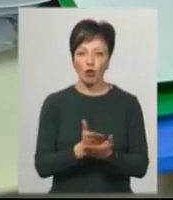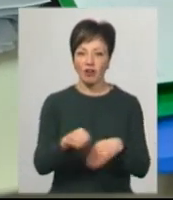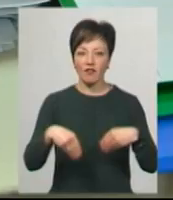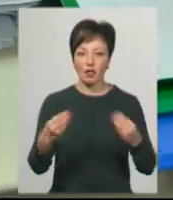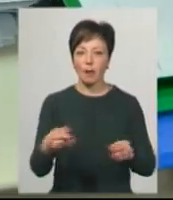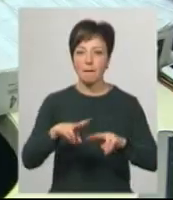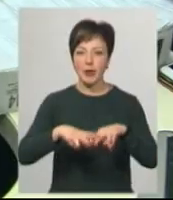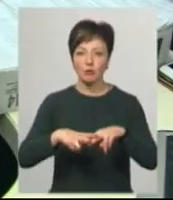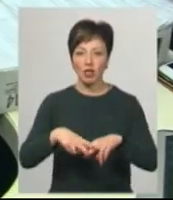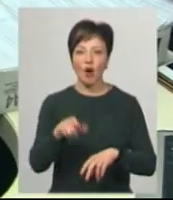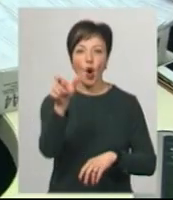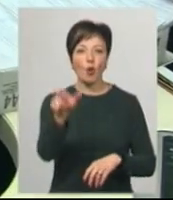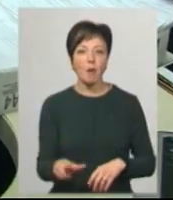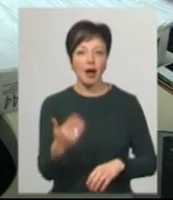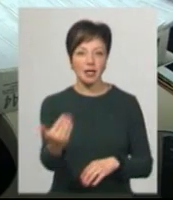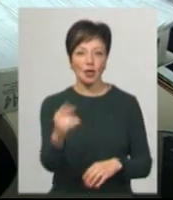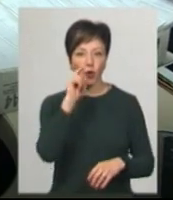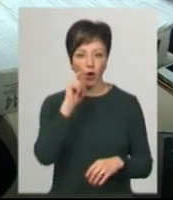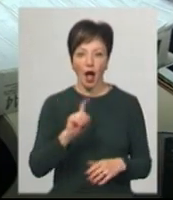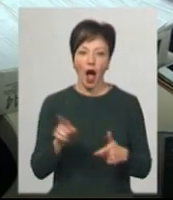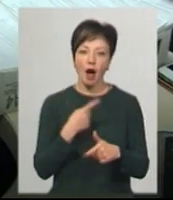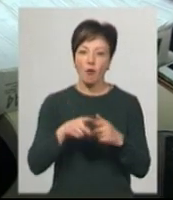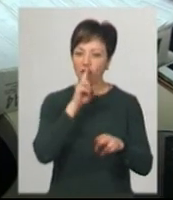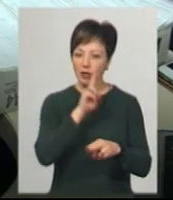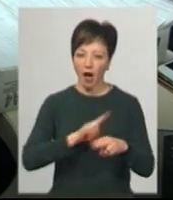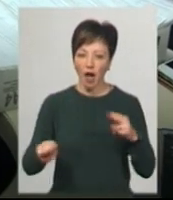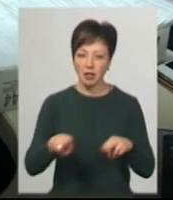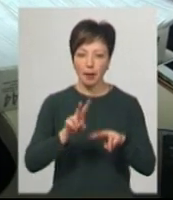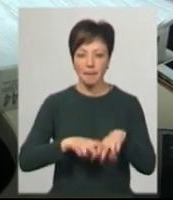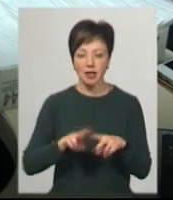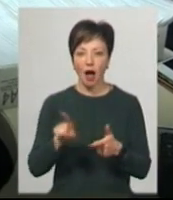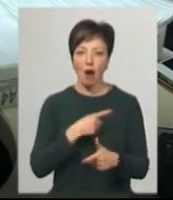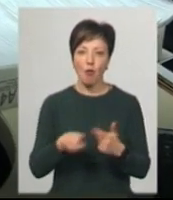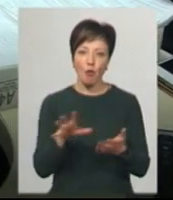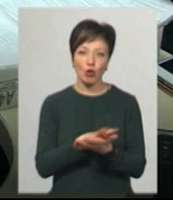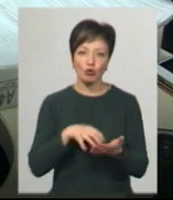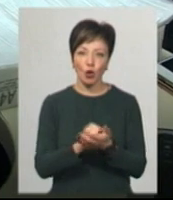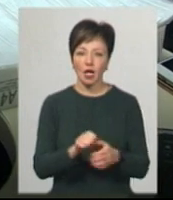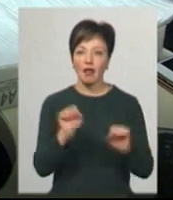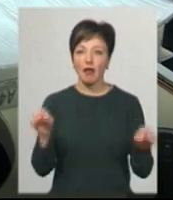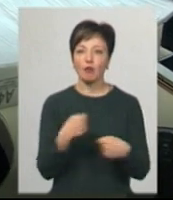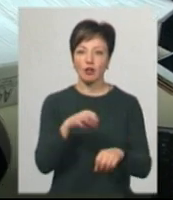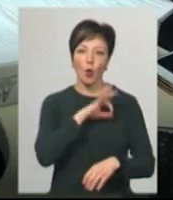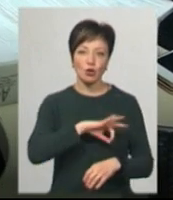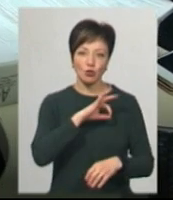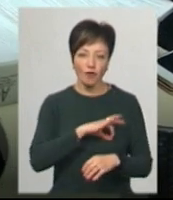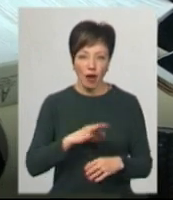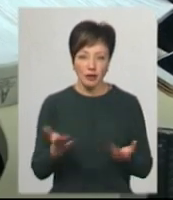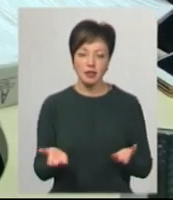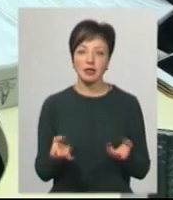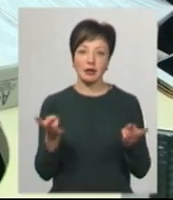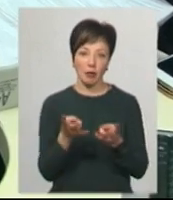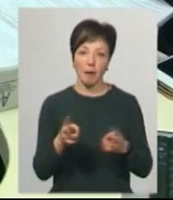паспортів громадянина України. Коли людина або втратила паспорт, або настільки вже пошкодила, що її неможливо користуватися і ідентифікувати.